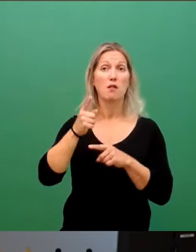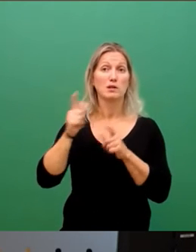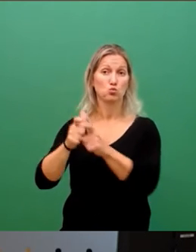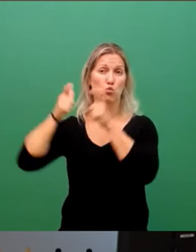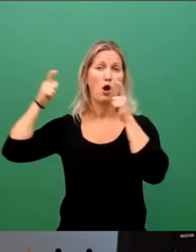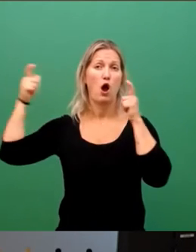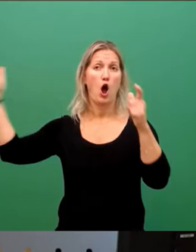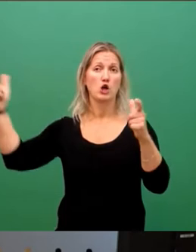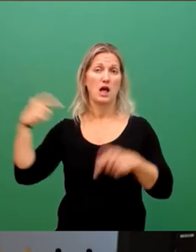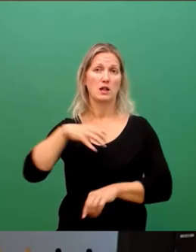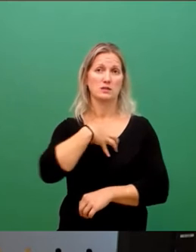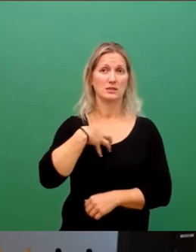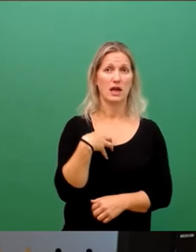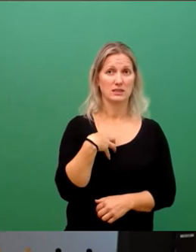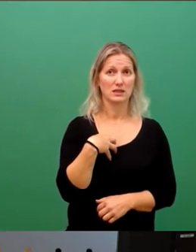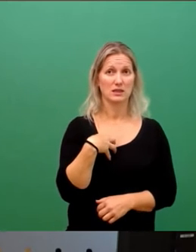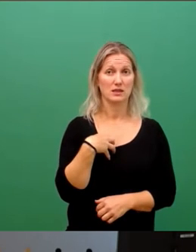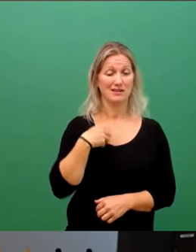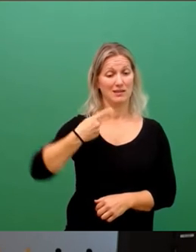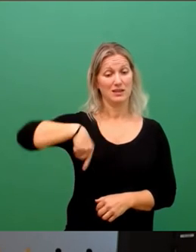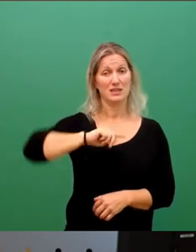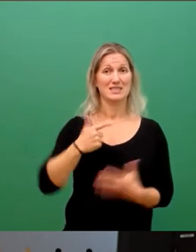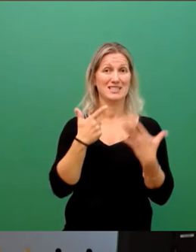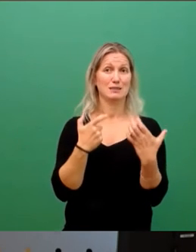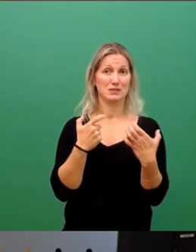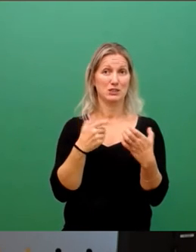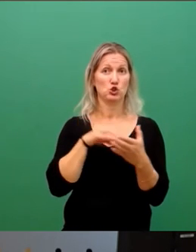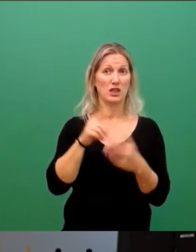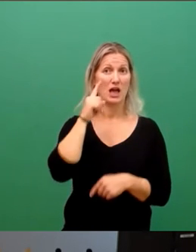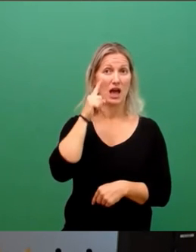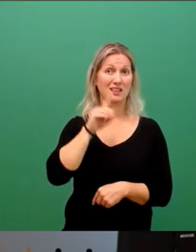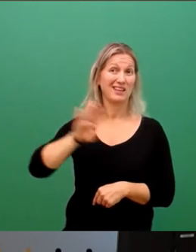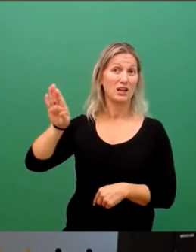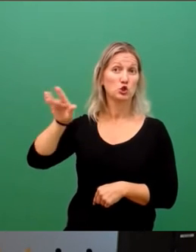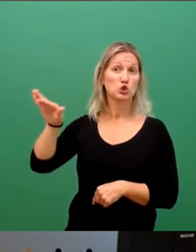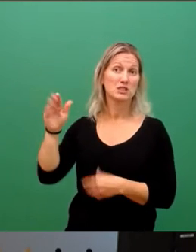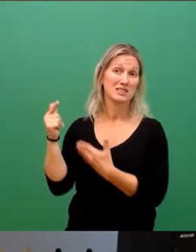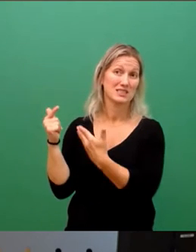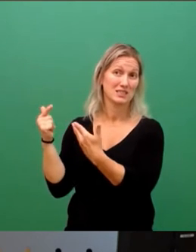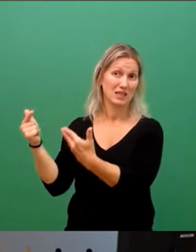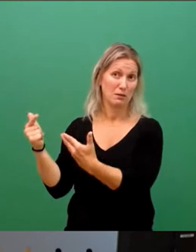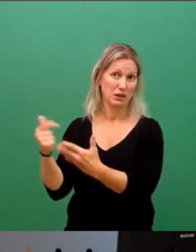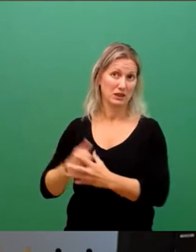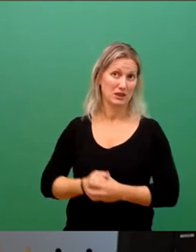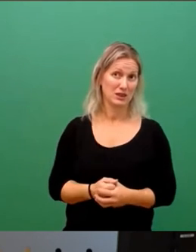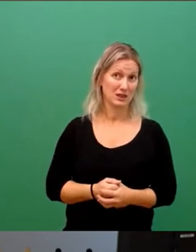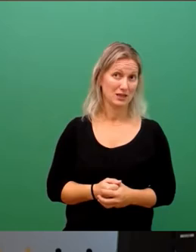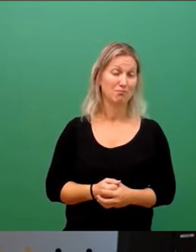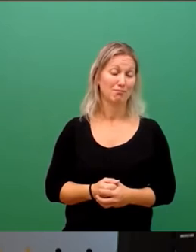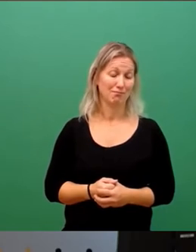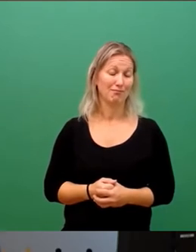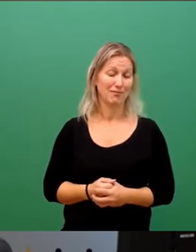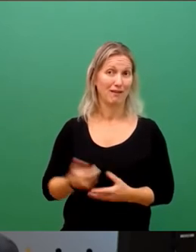Wir haben 70 Stadträte, Kolumbus hat sieben. Das nur so zu